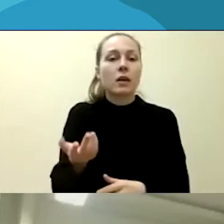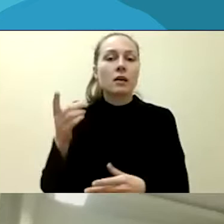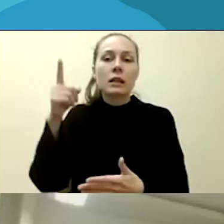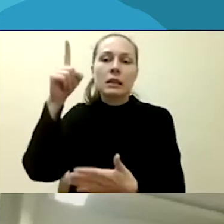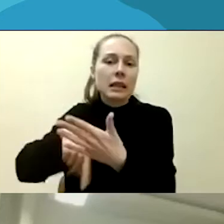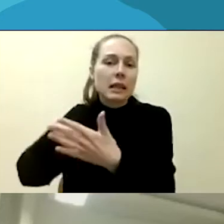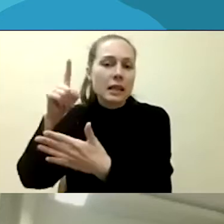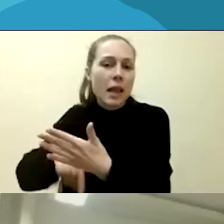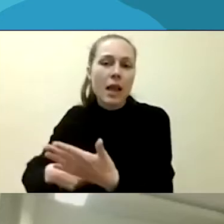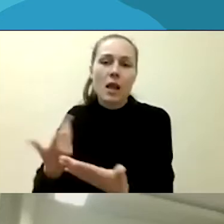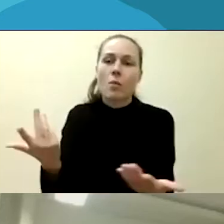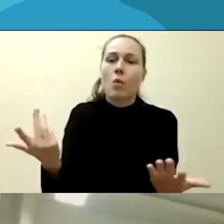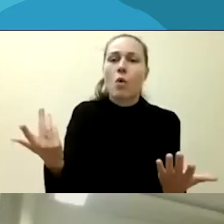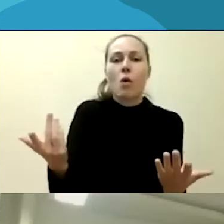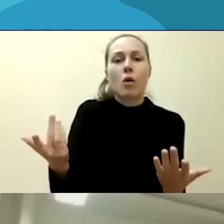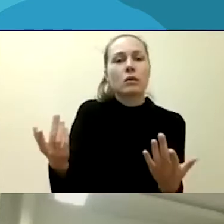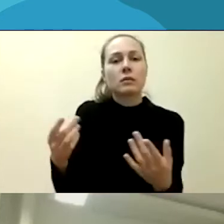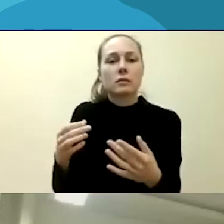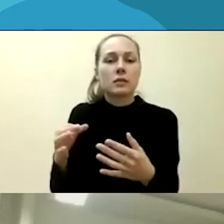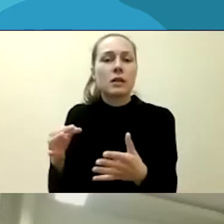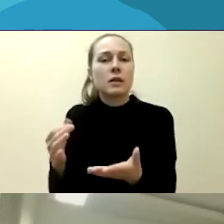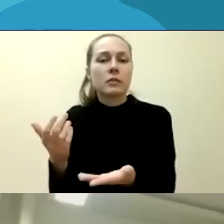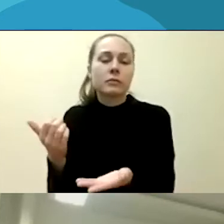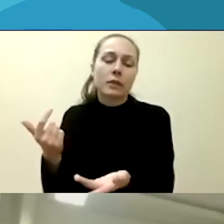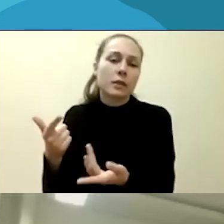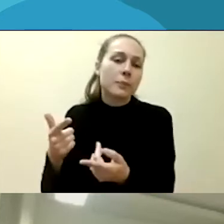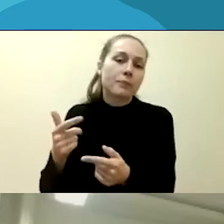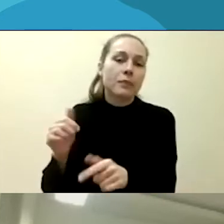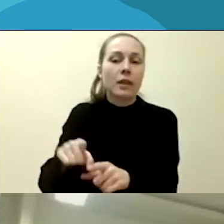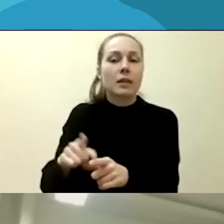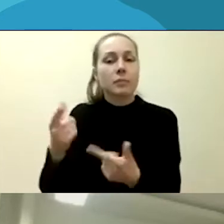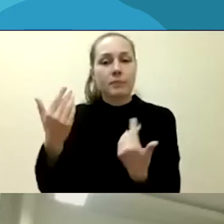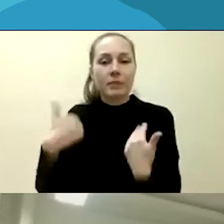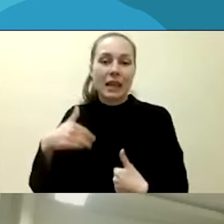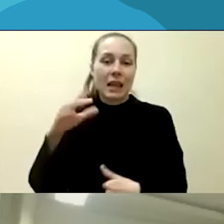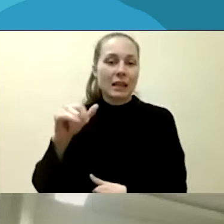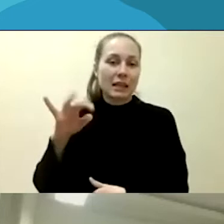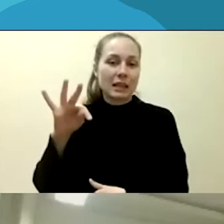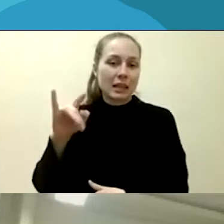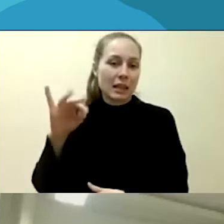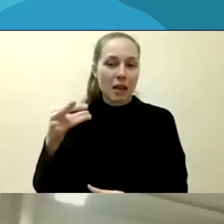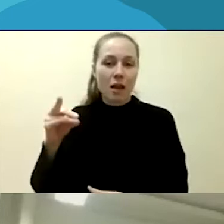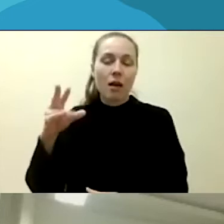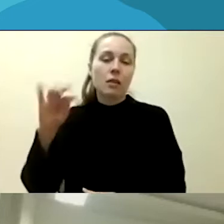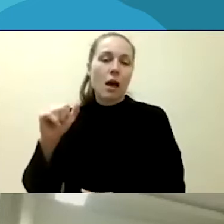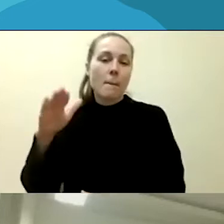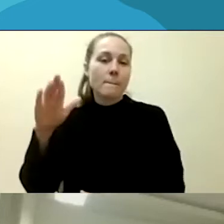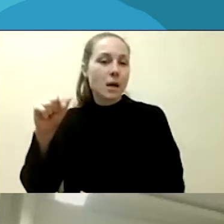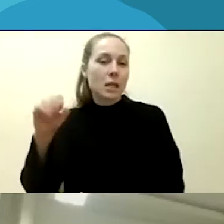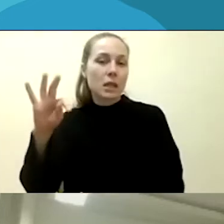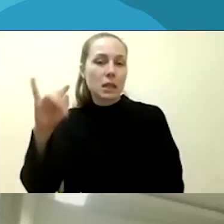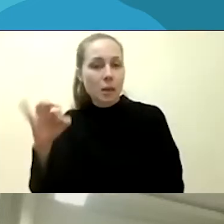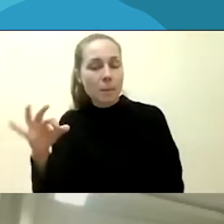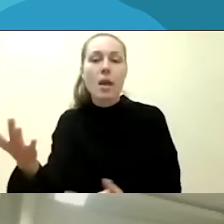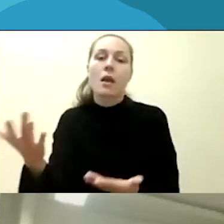įsitikinimų, seksualinės orientacijos, lytinės stapatybės ar lytijas išraiškos, tai buvo pradėta